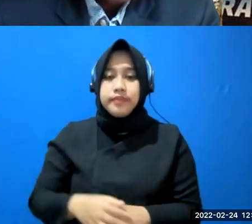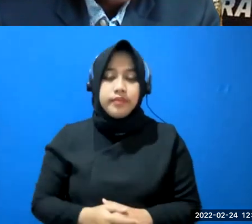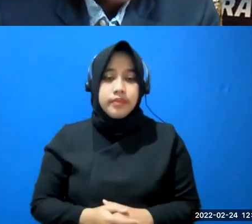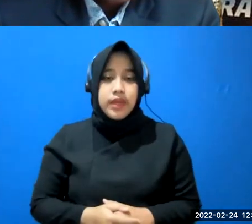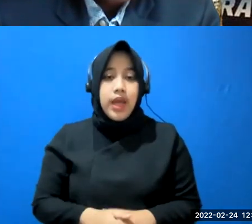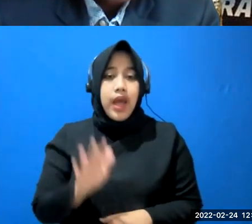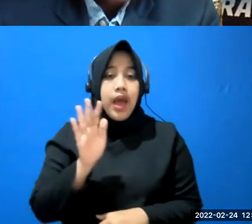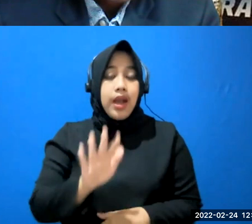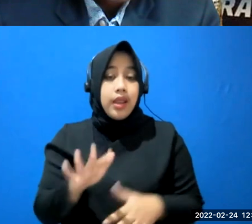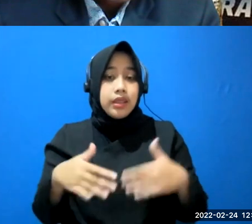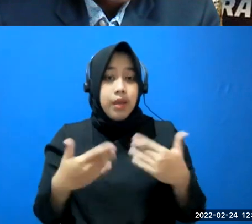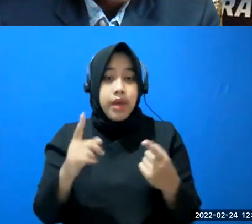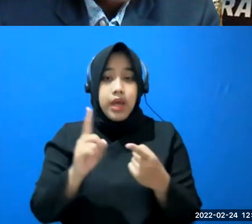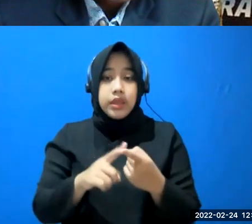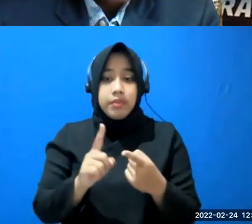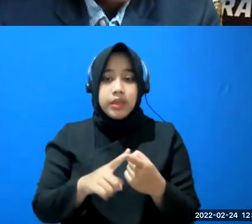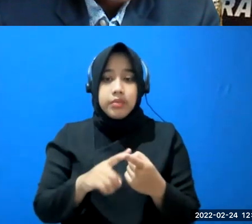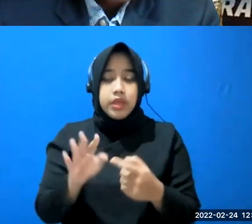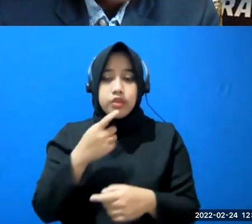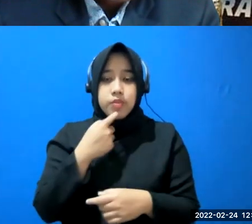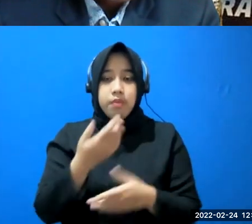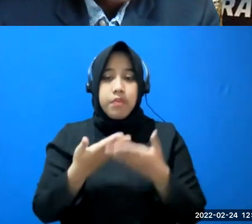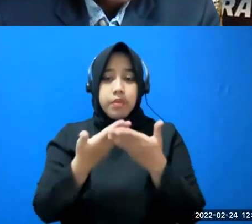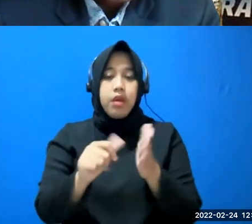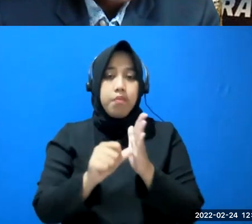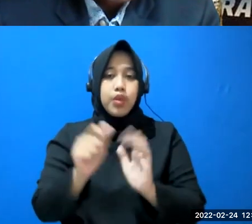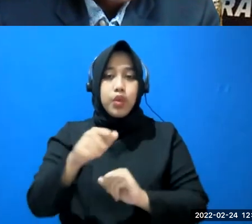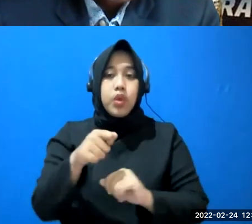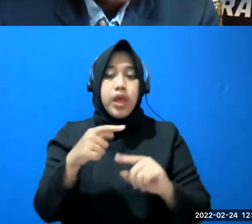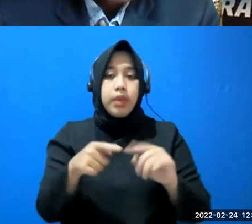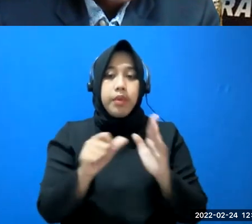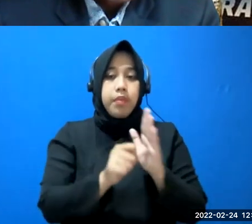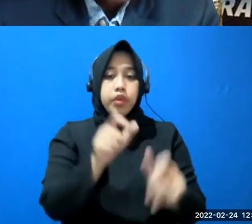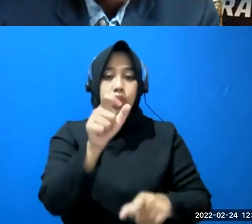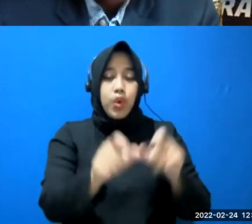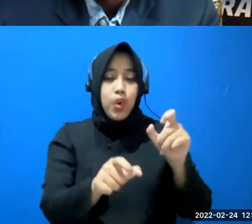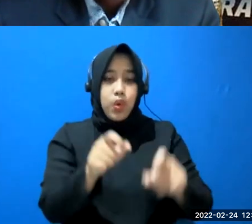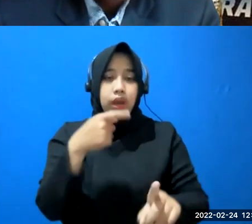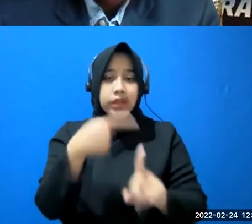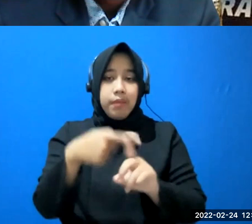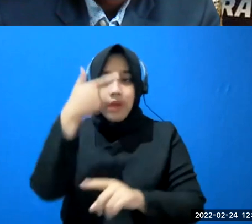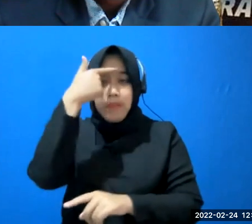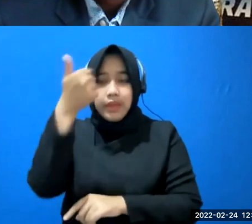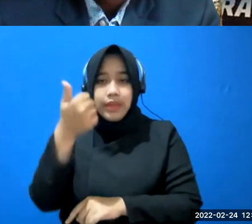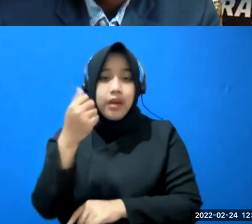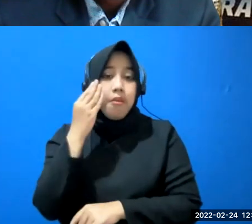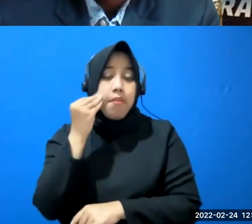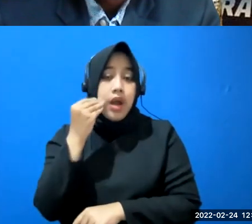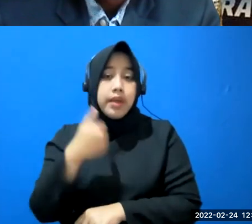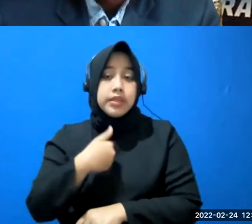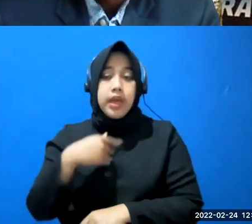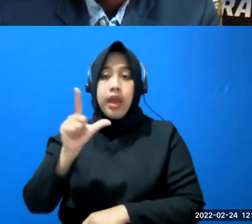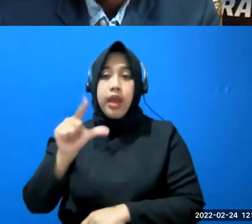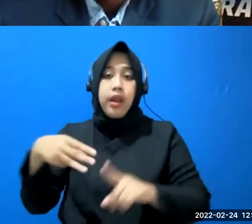nanti teman-teman ini gak sekedar memberi bantuan hukum tapi juga membantu orang-orang yang pengen tambah pinter pengalaman saya di LBA dulu